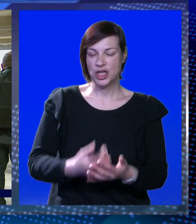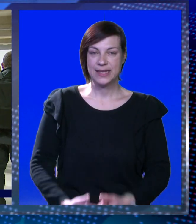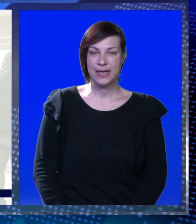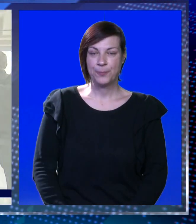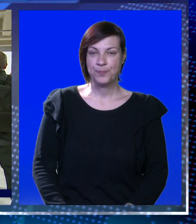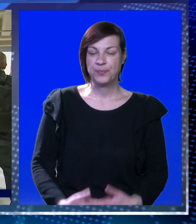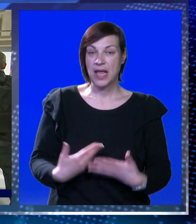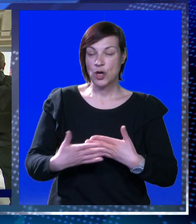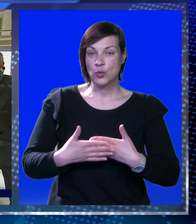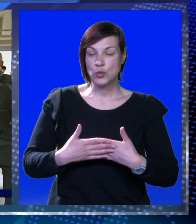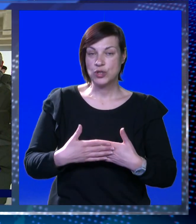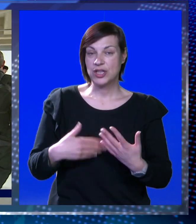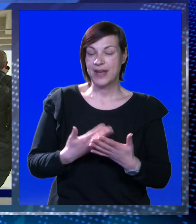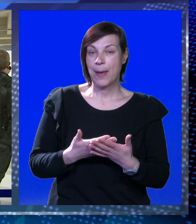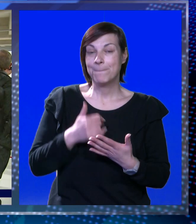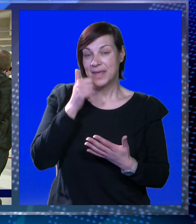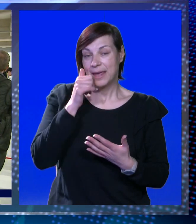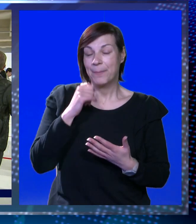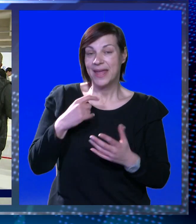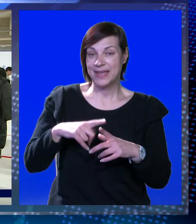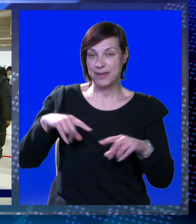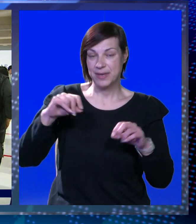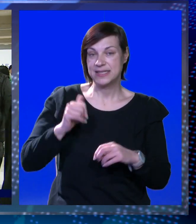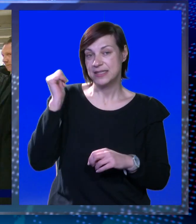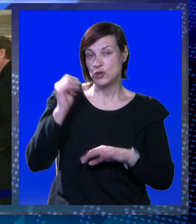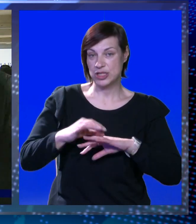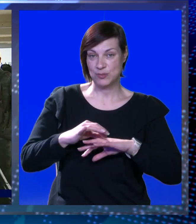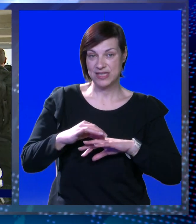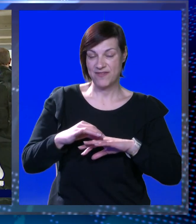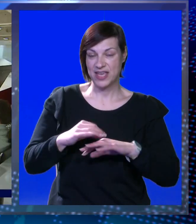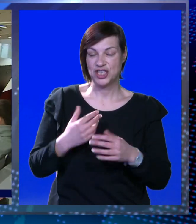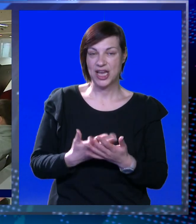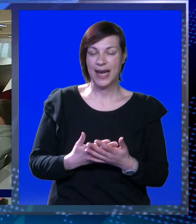ljepote. A usto nam je i medeni mjesec, jučer smo se vjenčali.